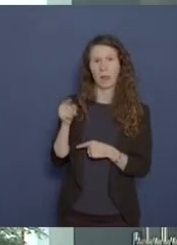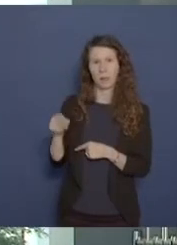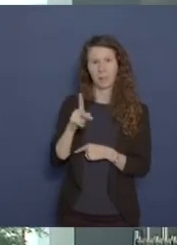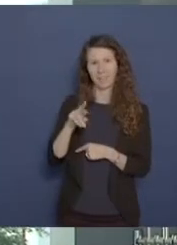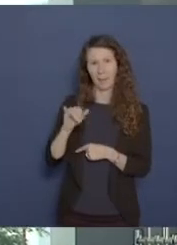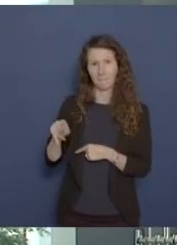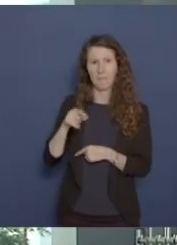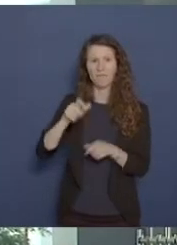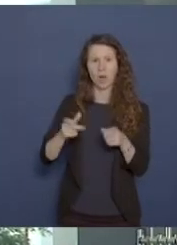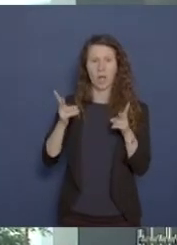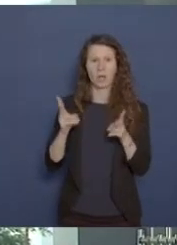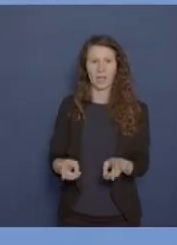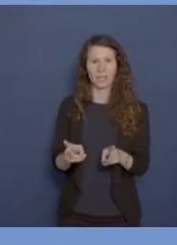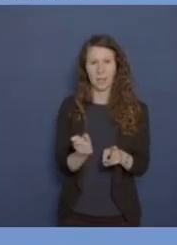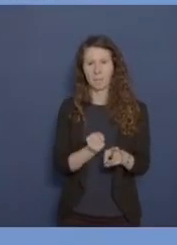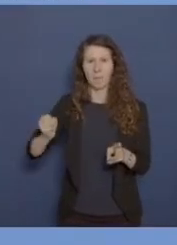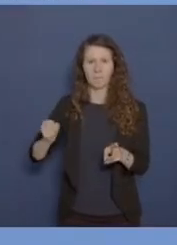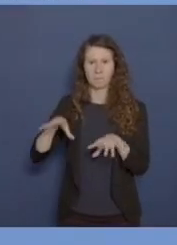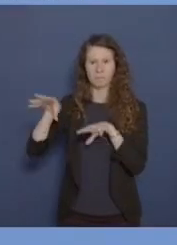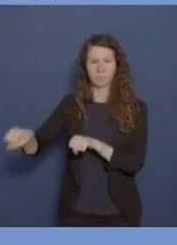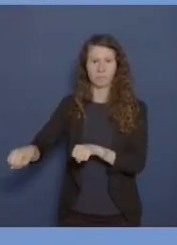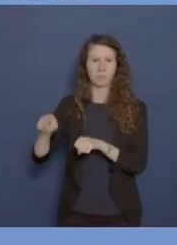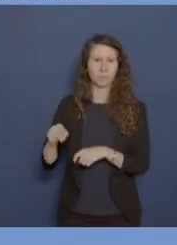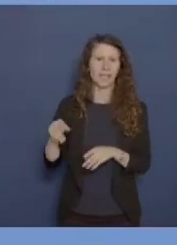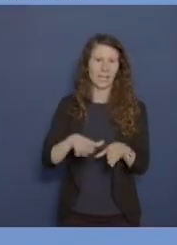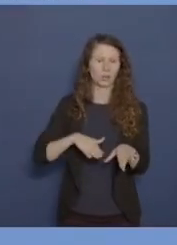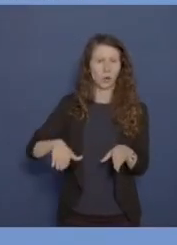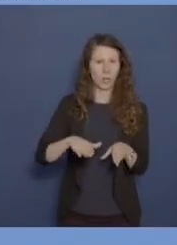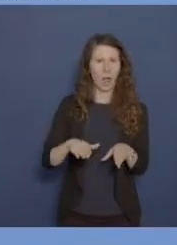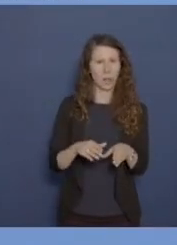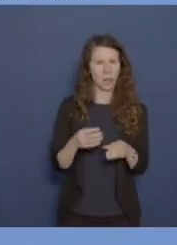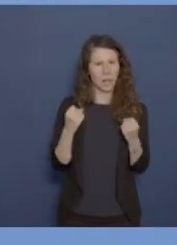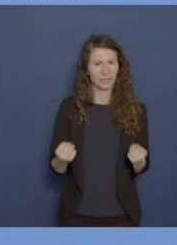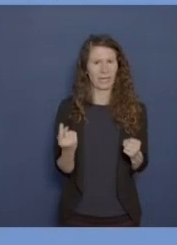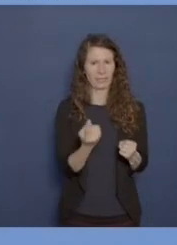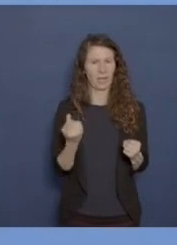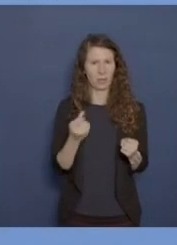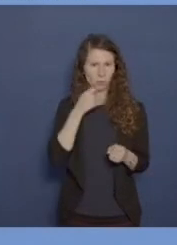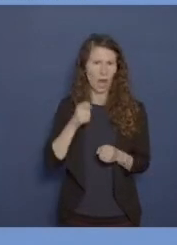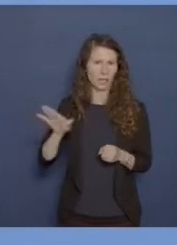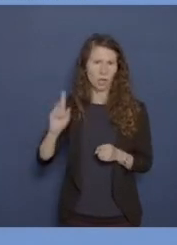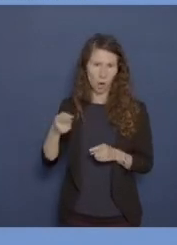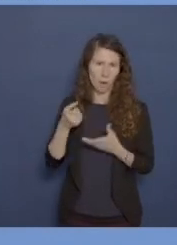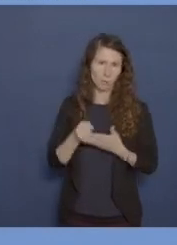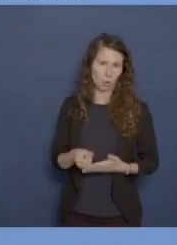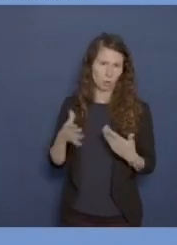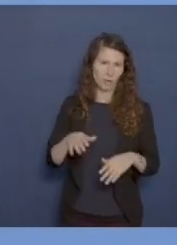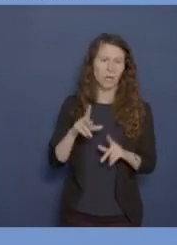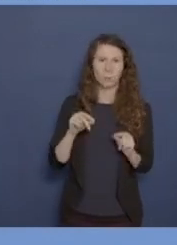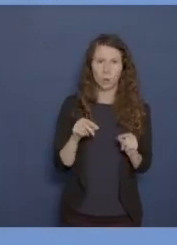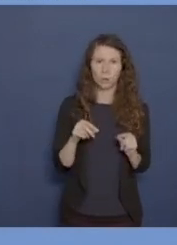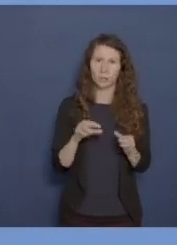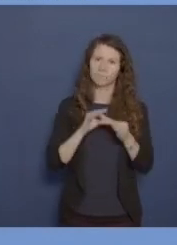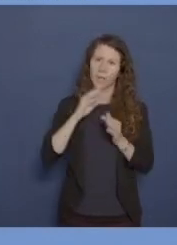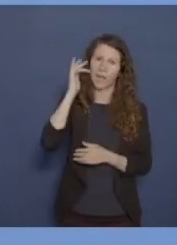Krim diese verurteilt und die territoriale Integrität der Ukraine betont. Sie sehen, da gibt es in